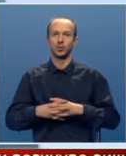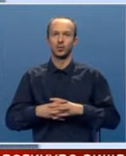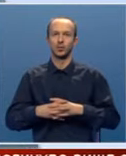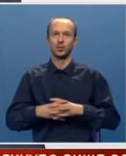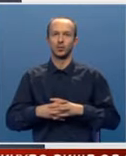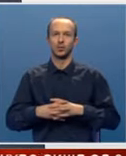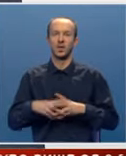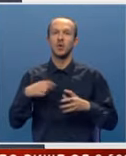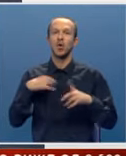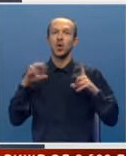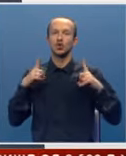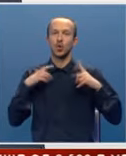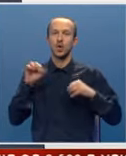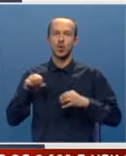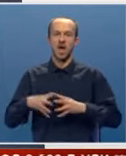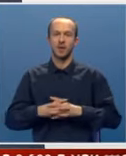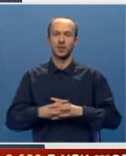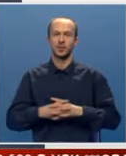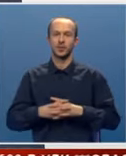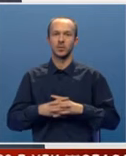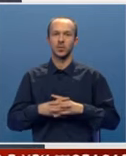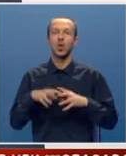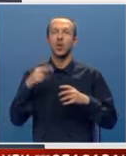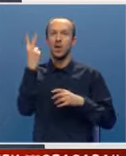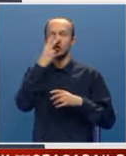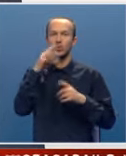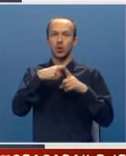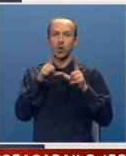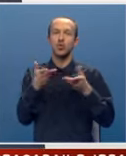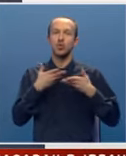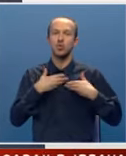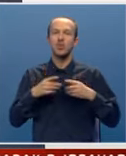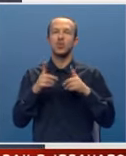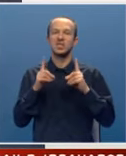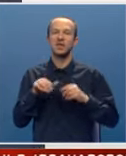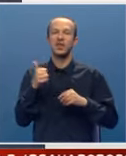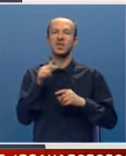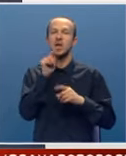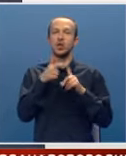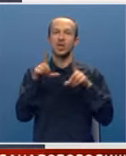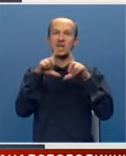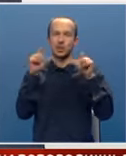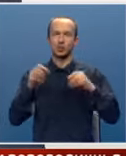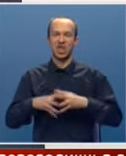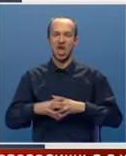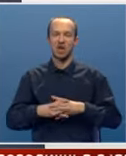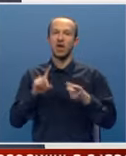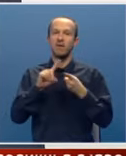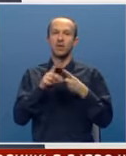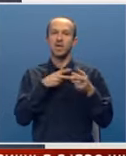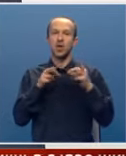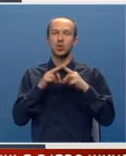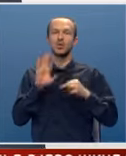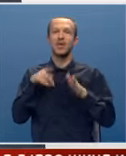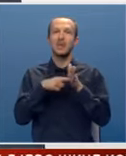Mi očekujemo da u razumnom roku dobijemo stavove jedne i druge institucije vezano za